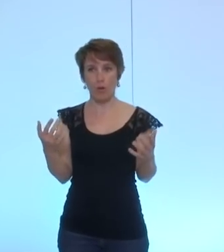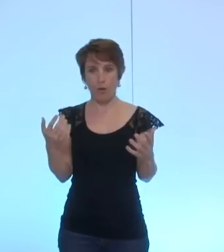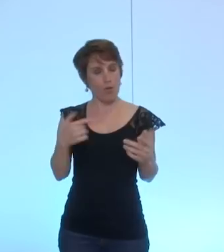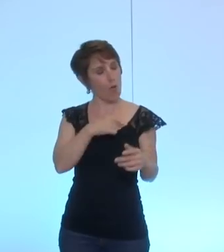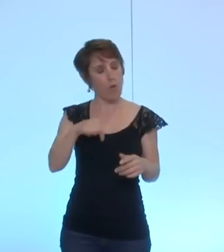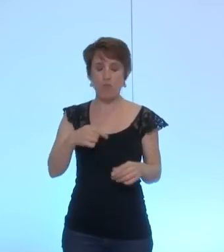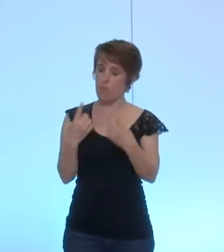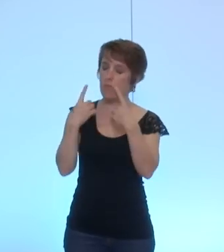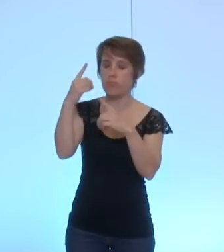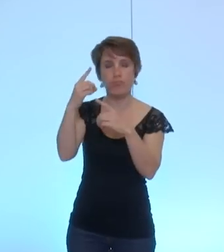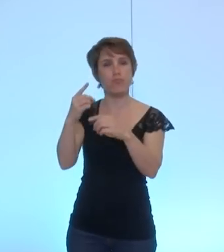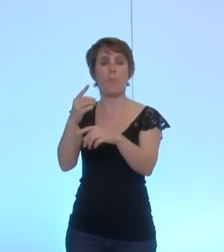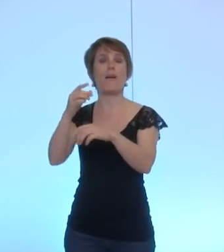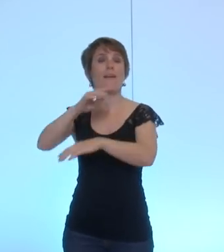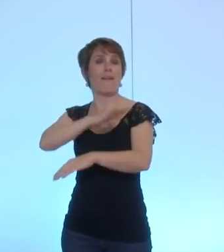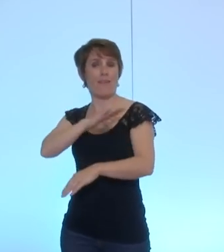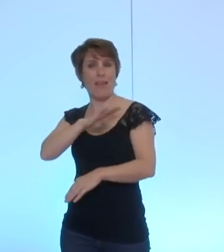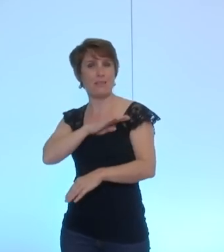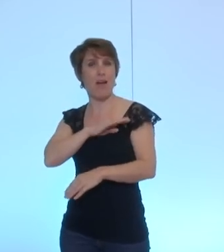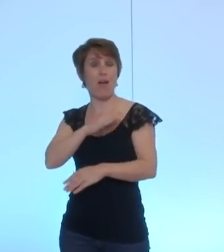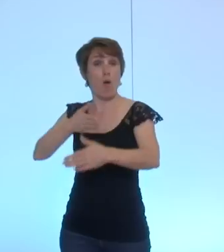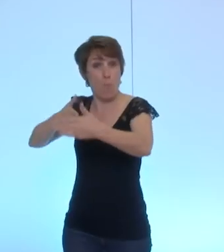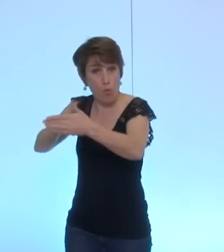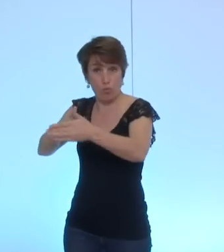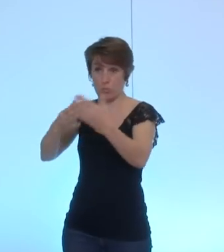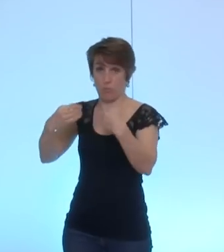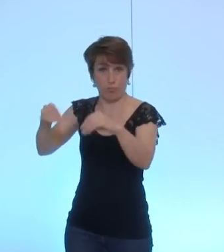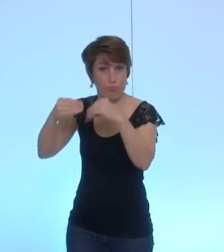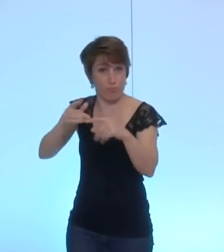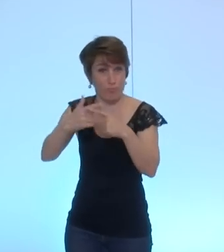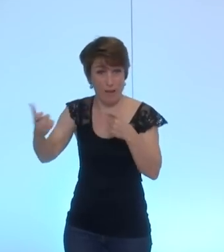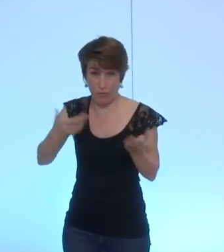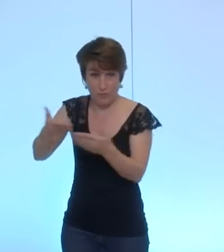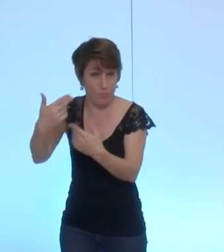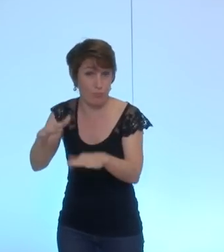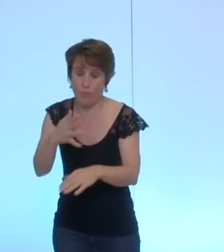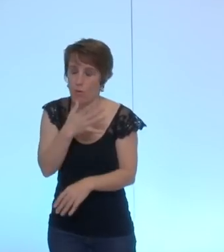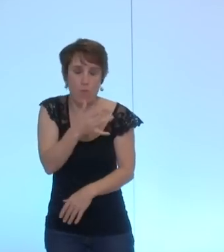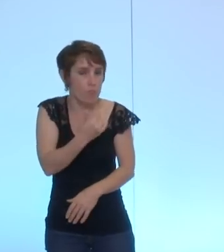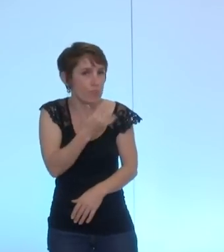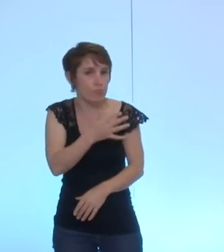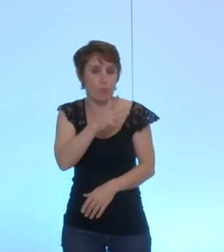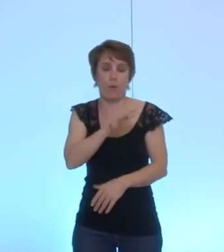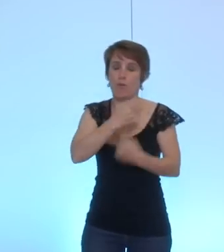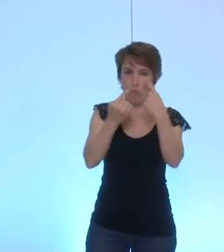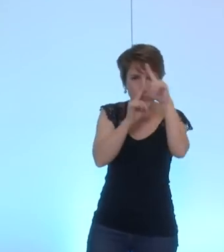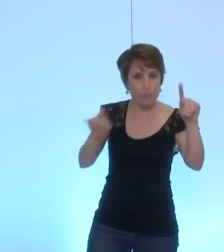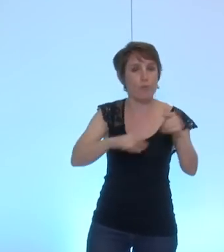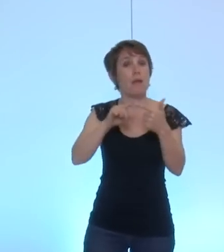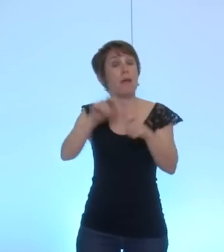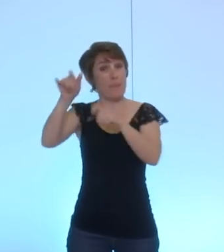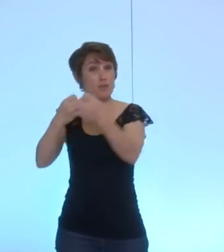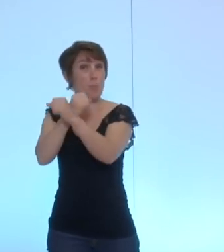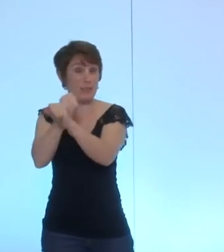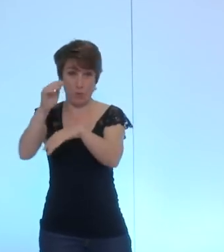de l'arrêt de la colonisation en Cisjordanie et de la libération des prisonniers politiques c'est 1 200 prisonniers politiques la